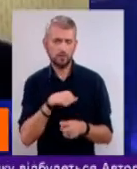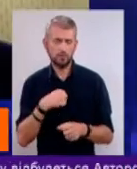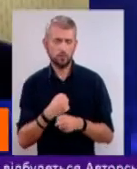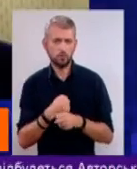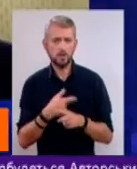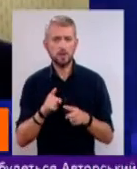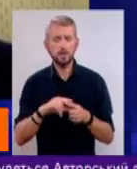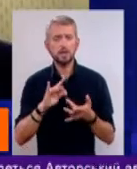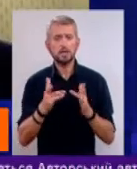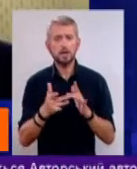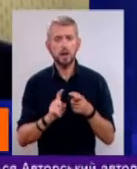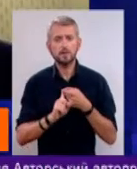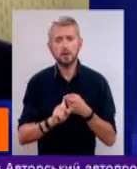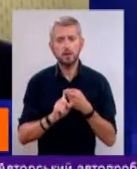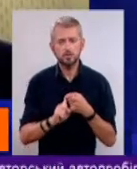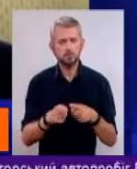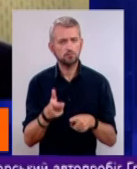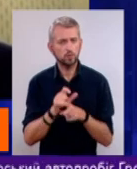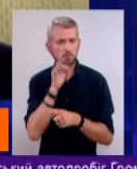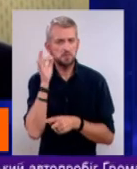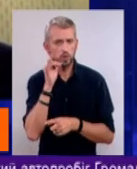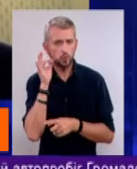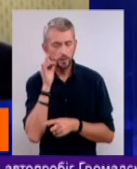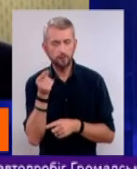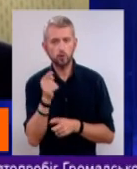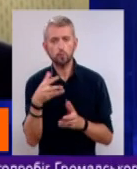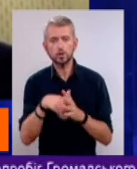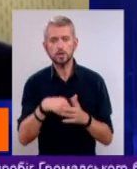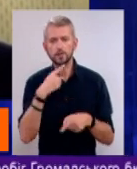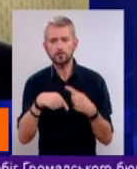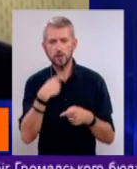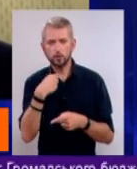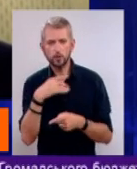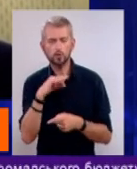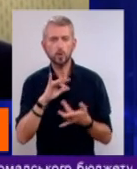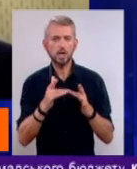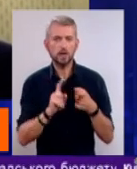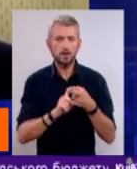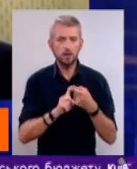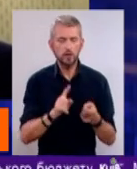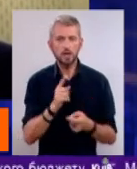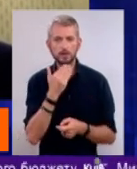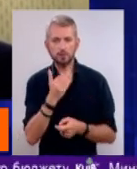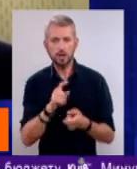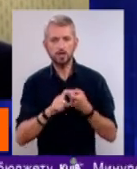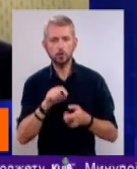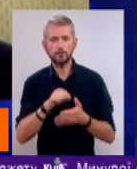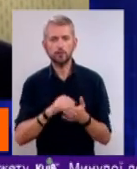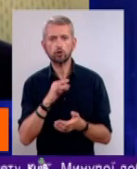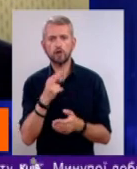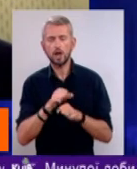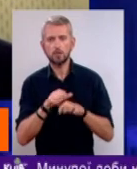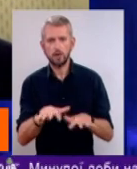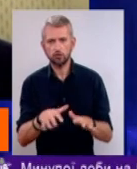Все-таки інтернет-залежно достатньо підступно. І в тому числі, ми в час говоримо інтернет-залежність, а ви запитали про залежність від соціальних